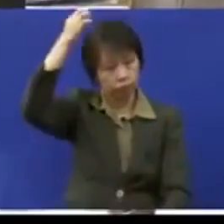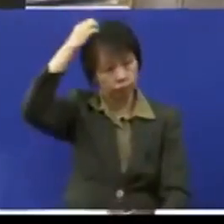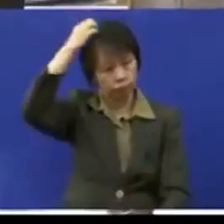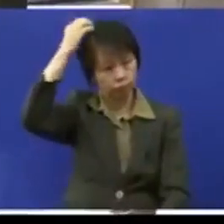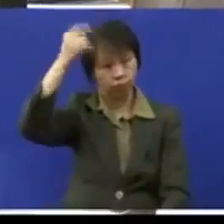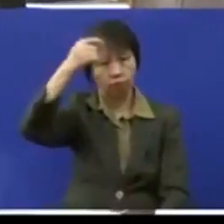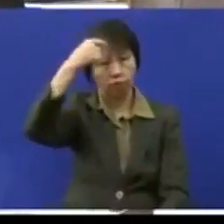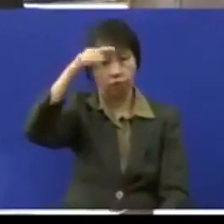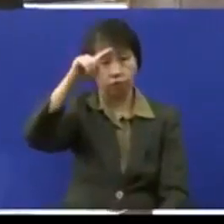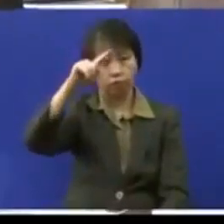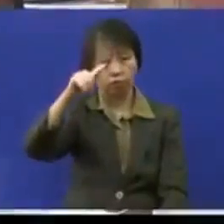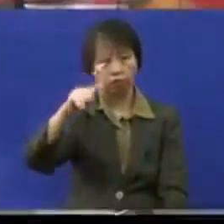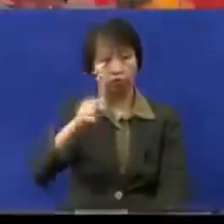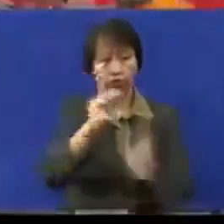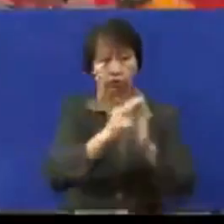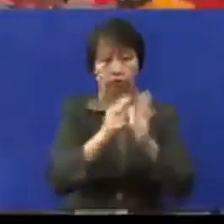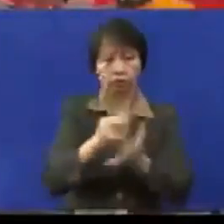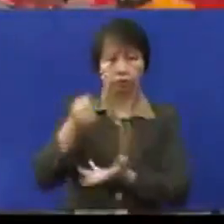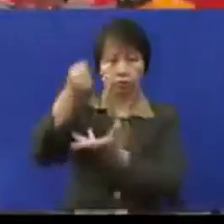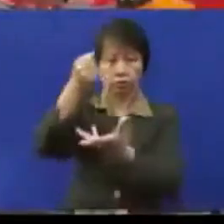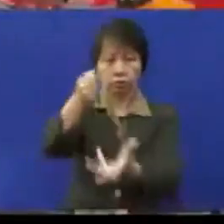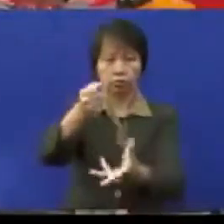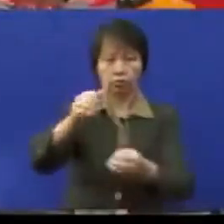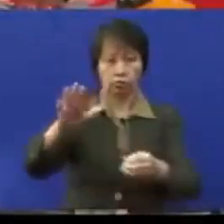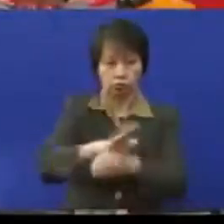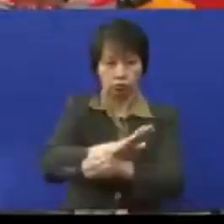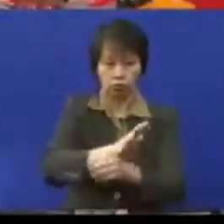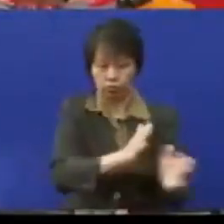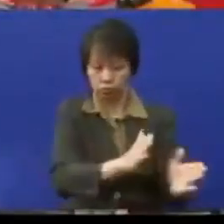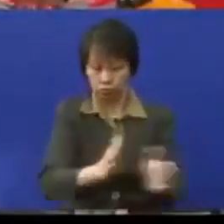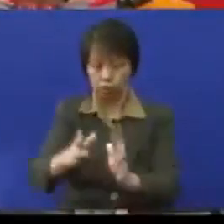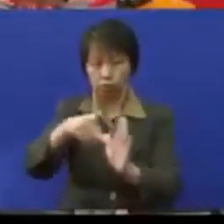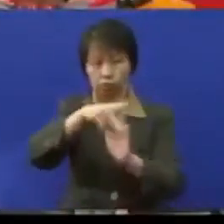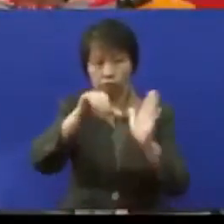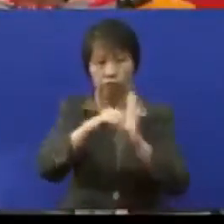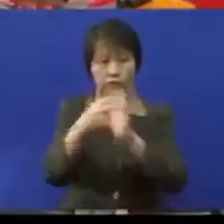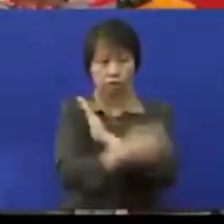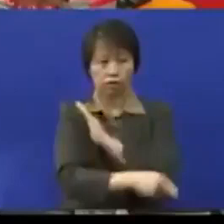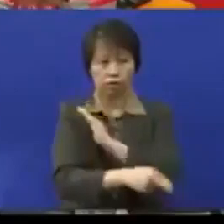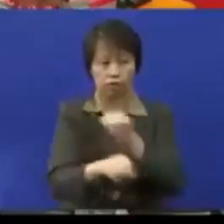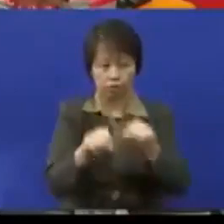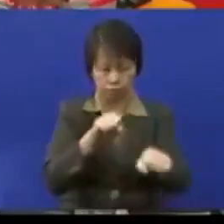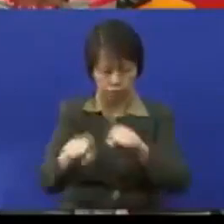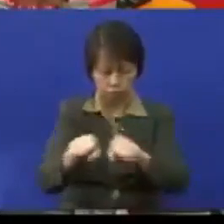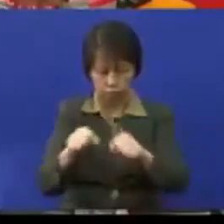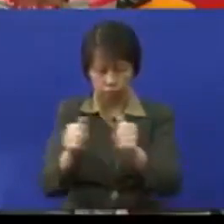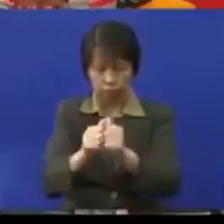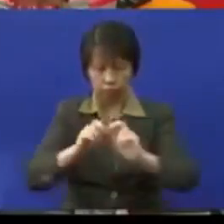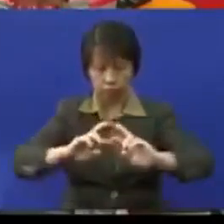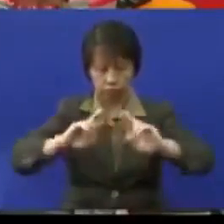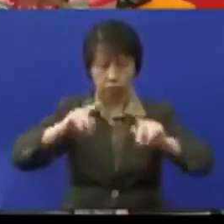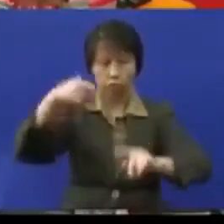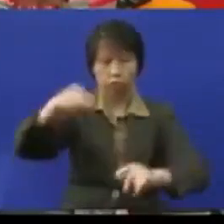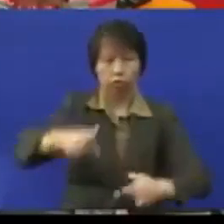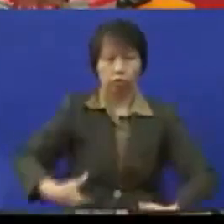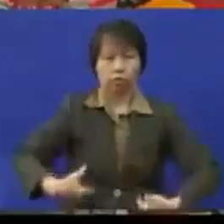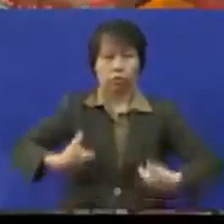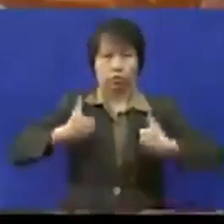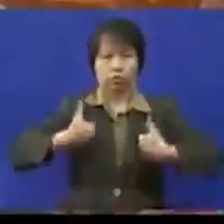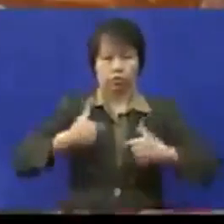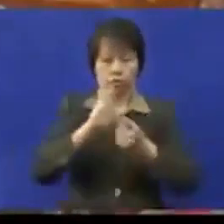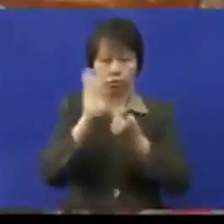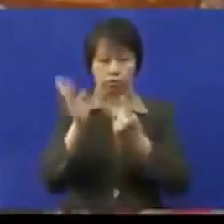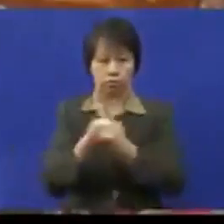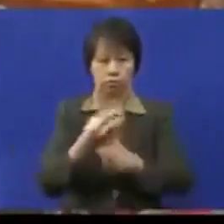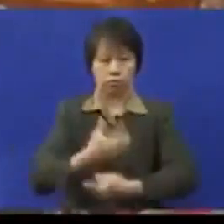untuk memperuntukkan sumber kewangan yang mencukupi dan mengatur polisi negeri secara strategik bagi meningkatkan kualiti hidup dan kebajikan